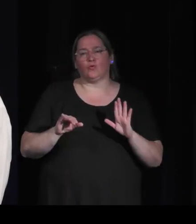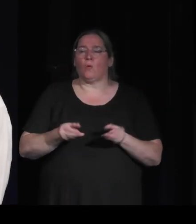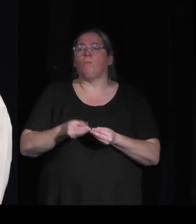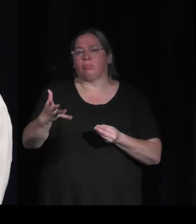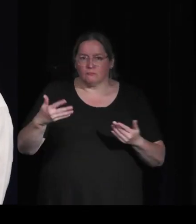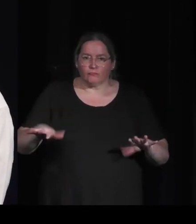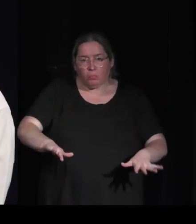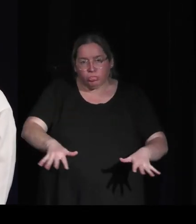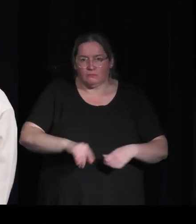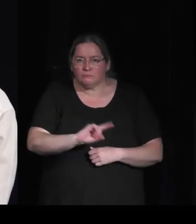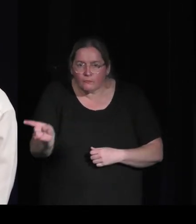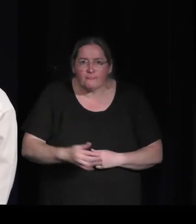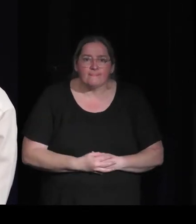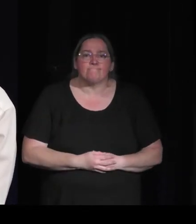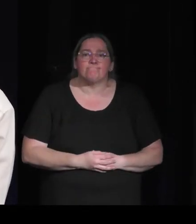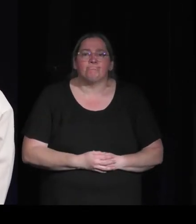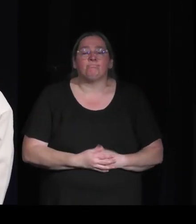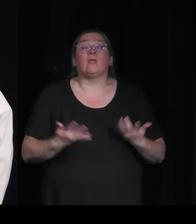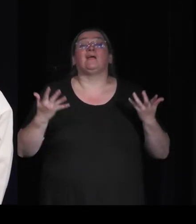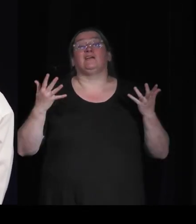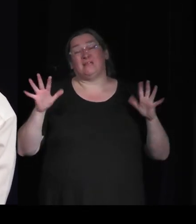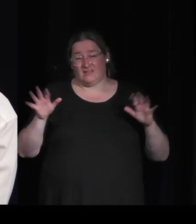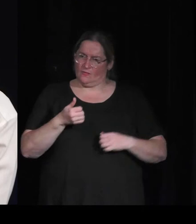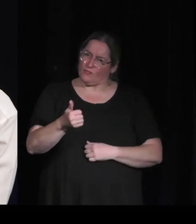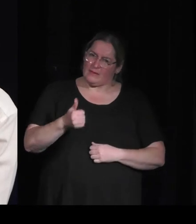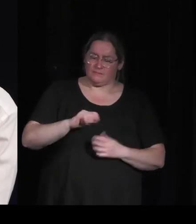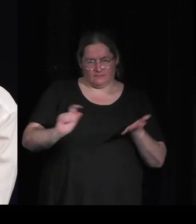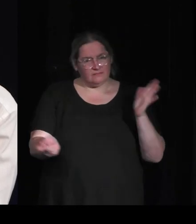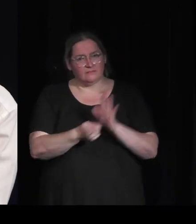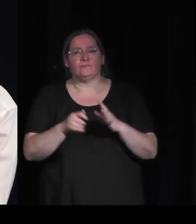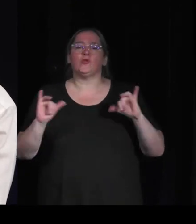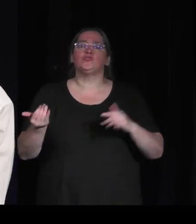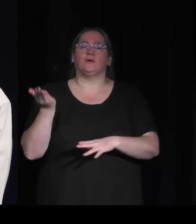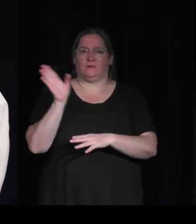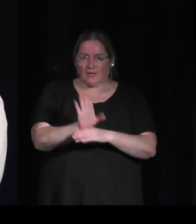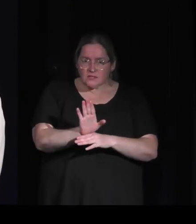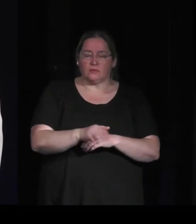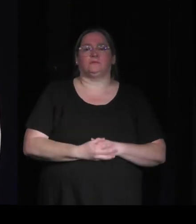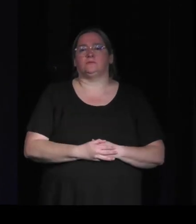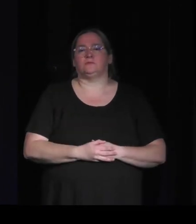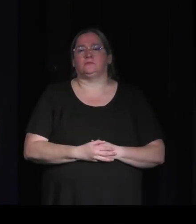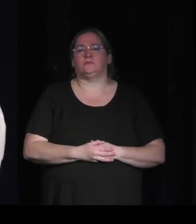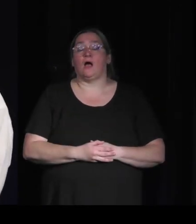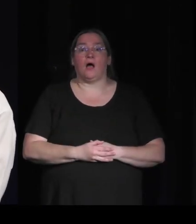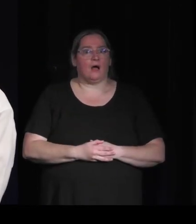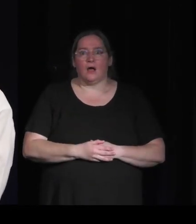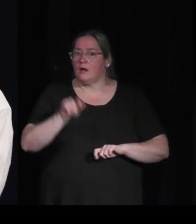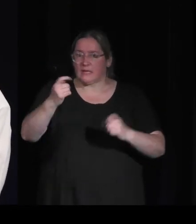là je me dis aussi c'est que l'annonce quand vous avez présenté le jeu et la réaction un peu